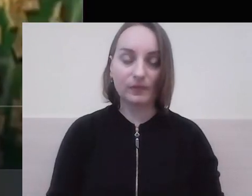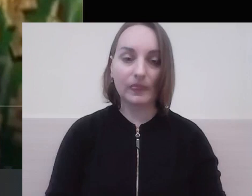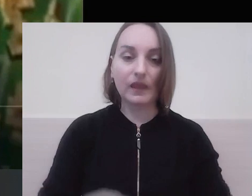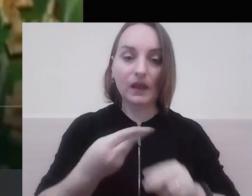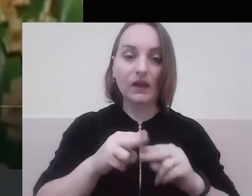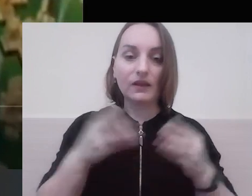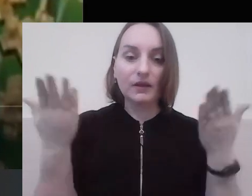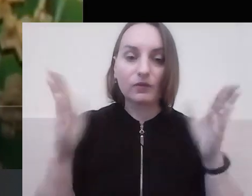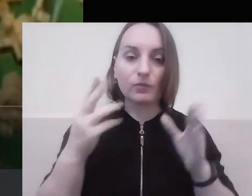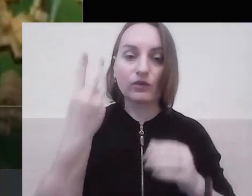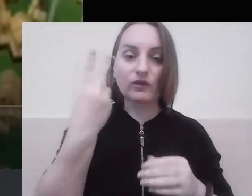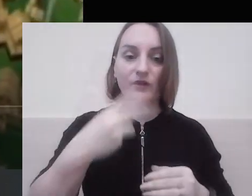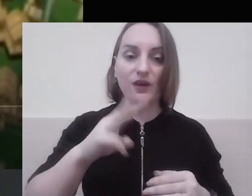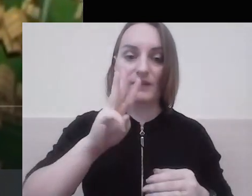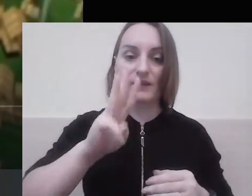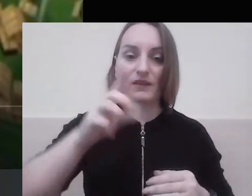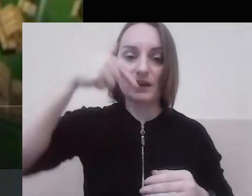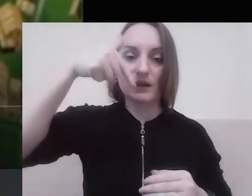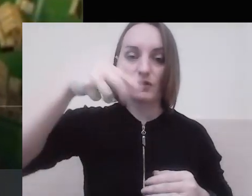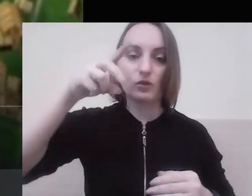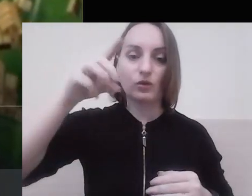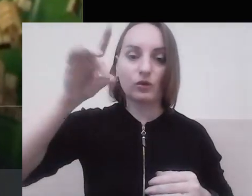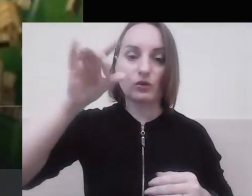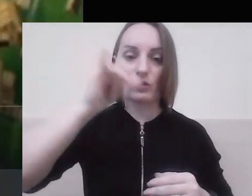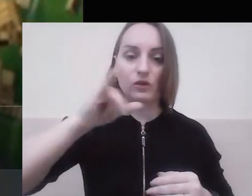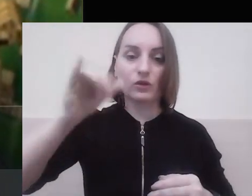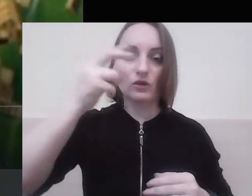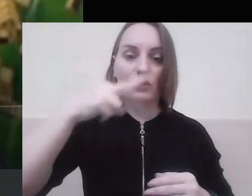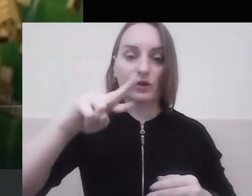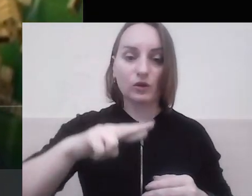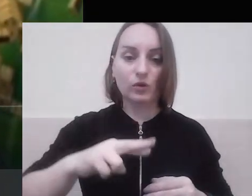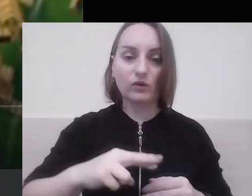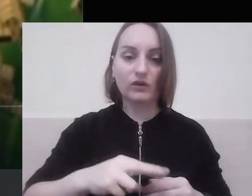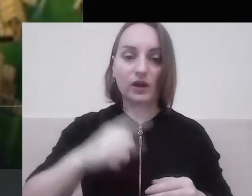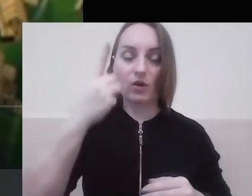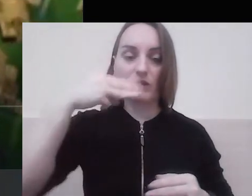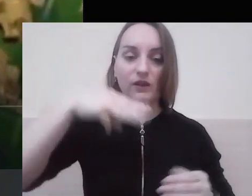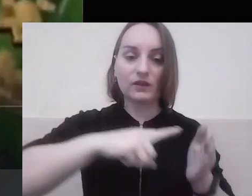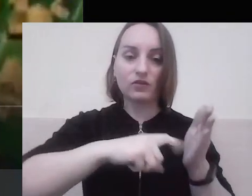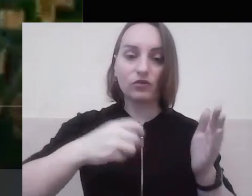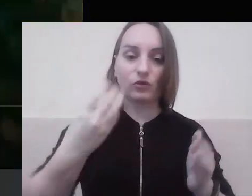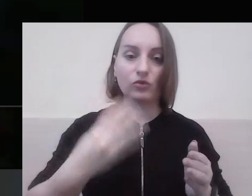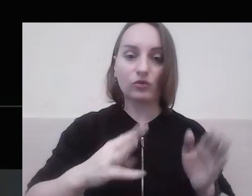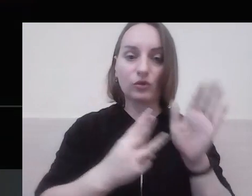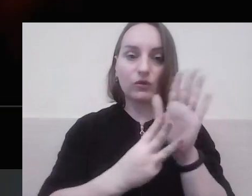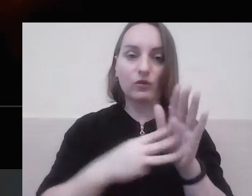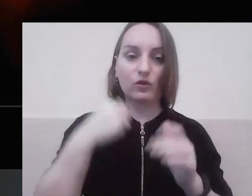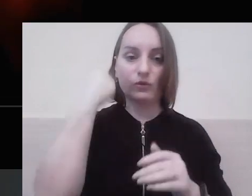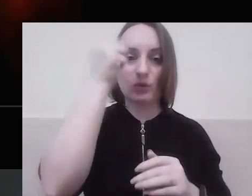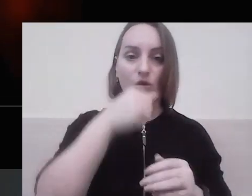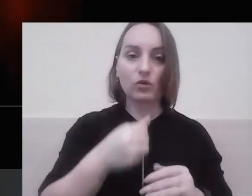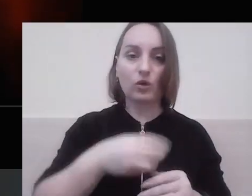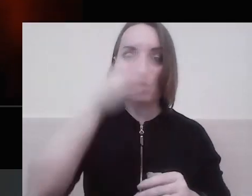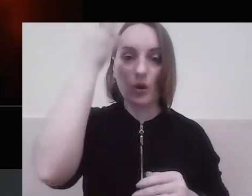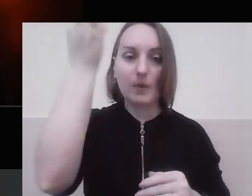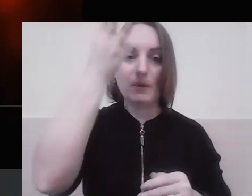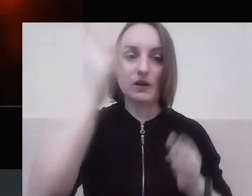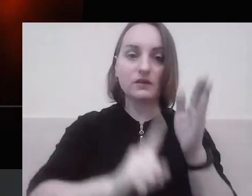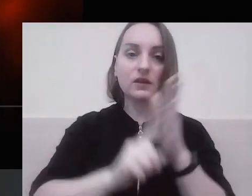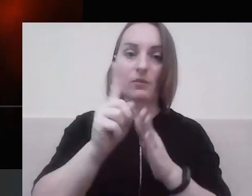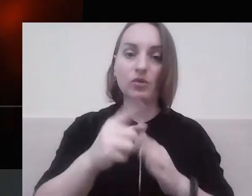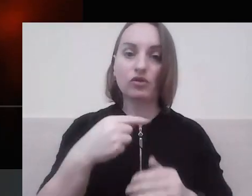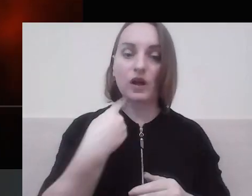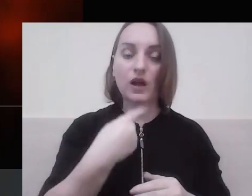золоті ворота Хмельницький в'їхав у місто. Дзвонили у всіх храмах, стріляли з гармат. Хмельницький починає